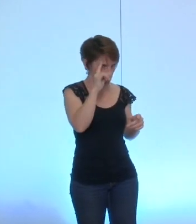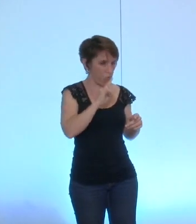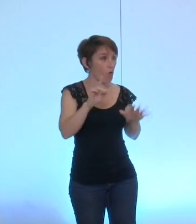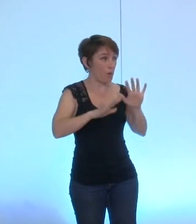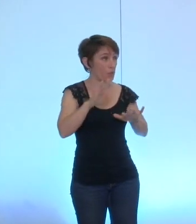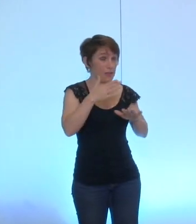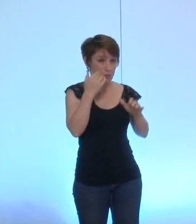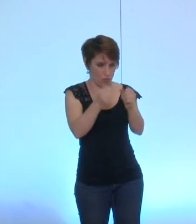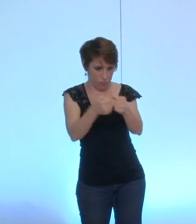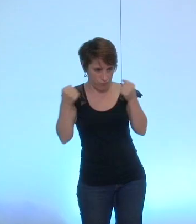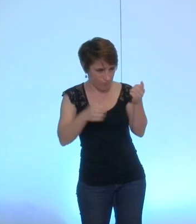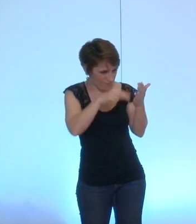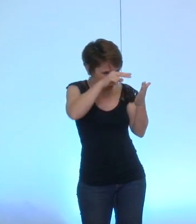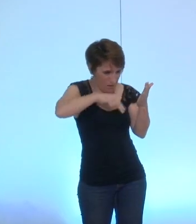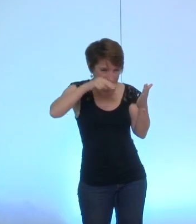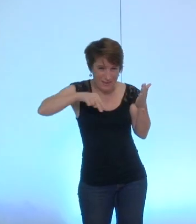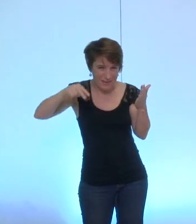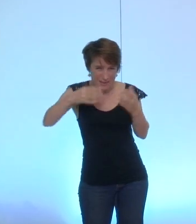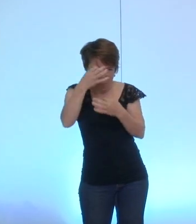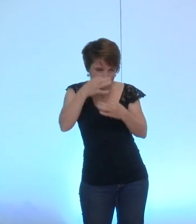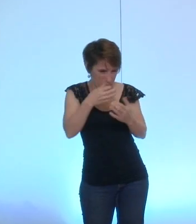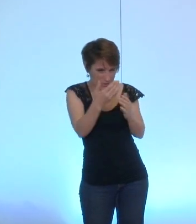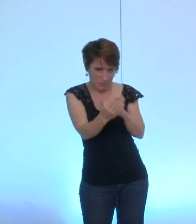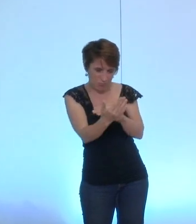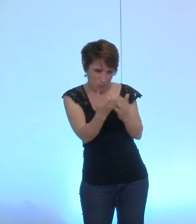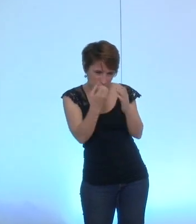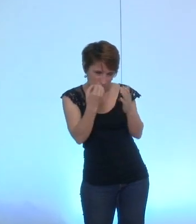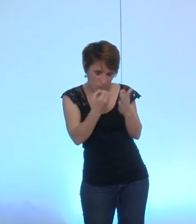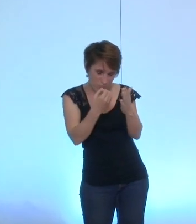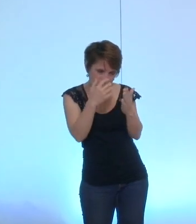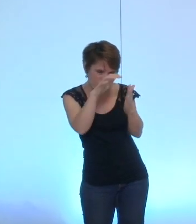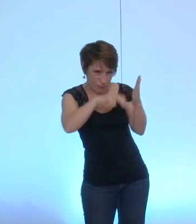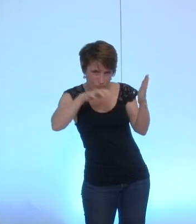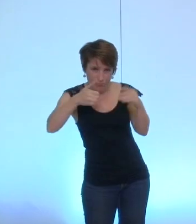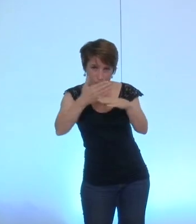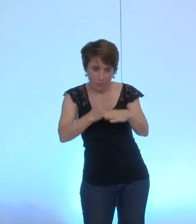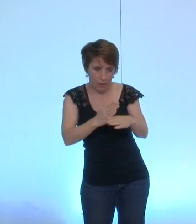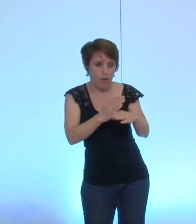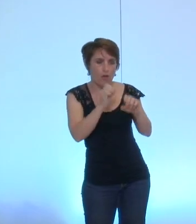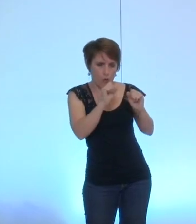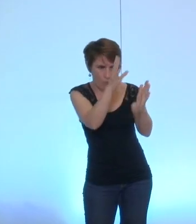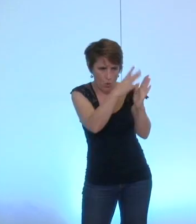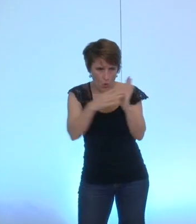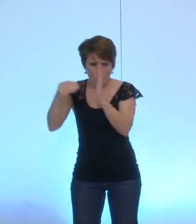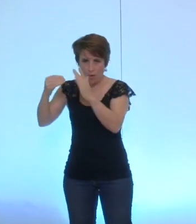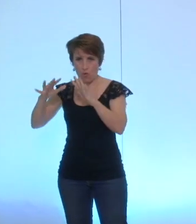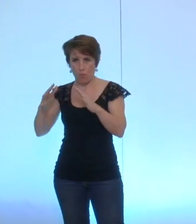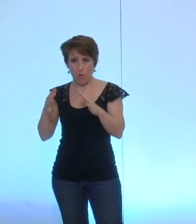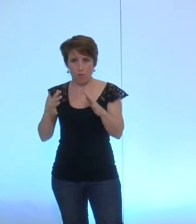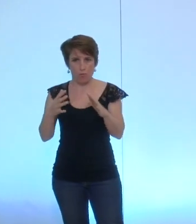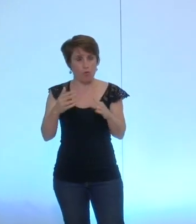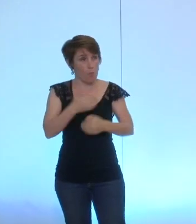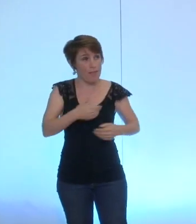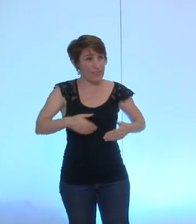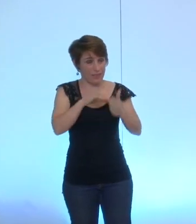qui est dit qui a déjà été pensé et de voir ce qu'on peut en faire entre autres sur le dernier paragraphe il y a quelques lignes